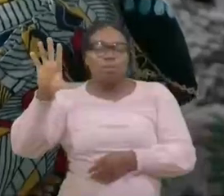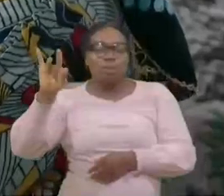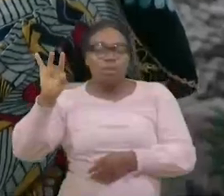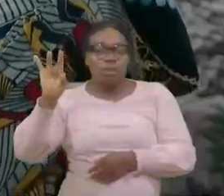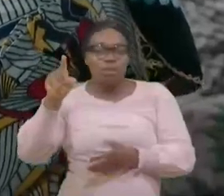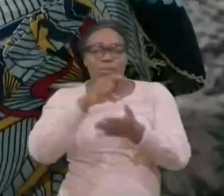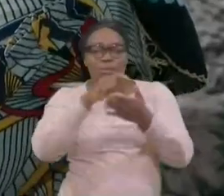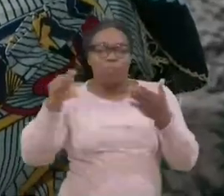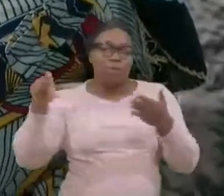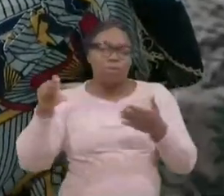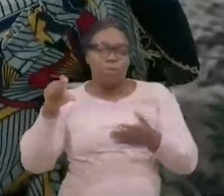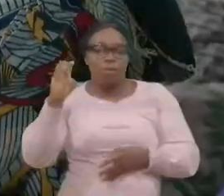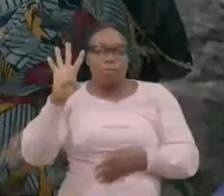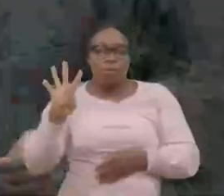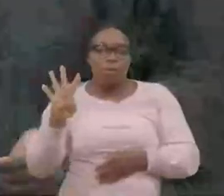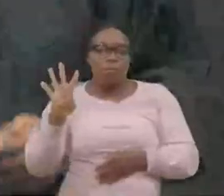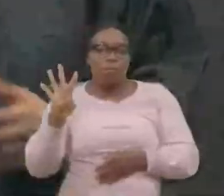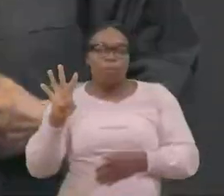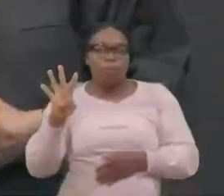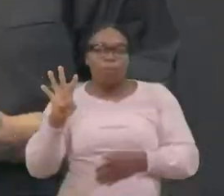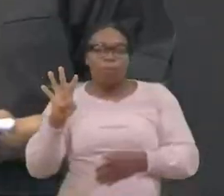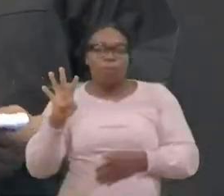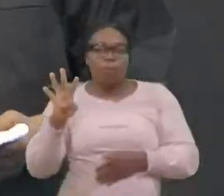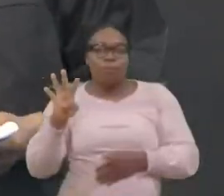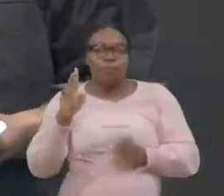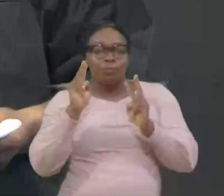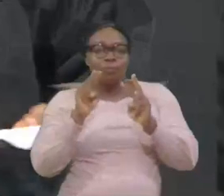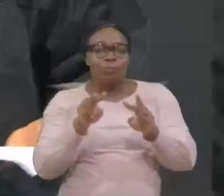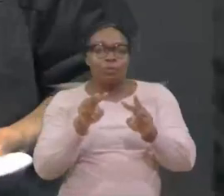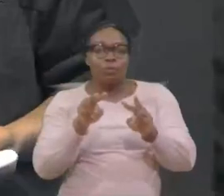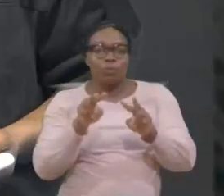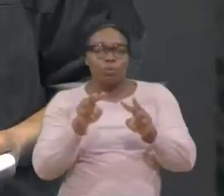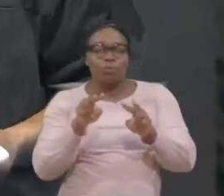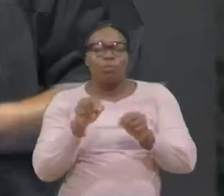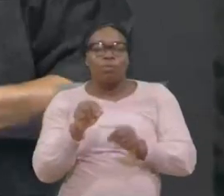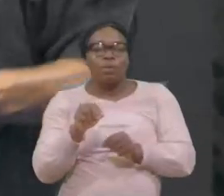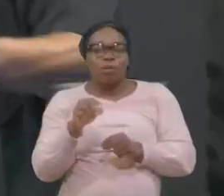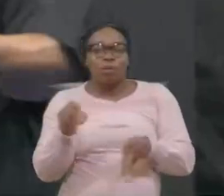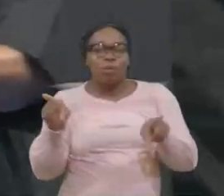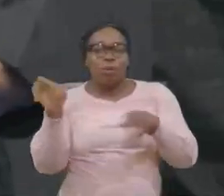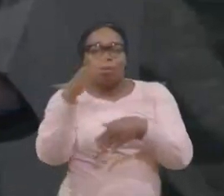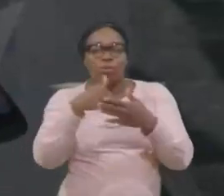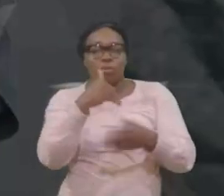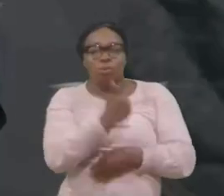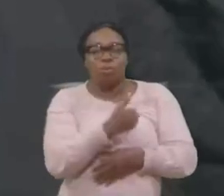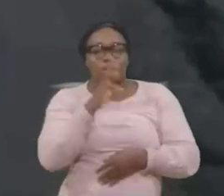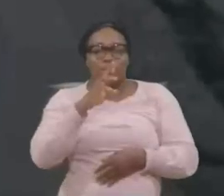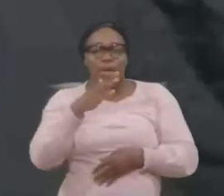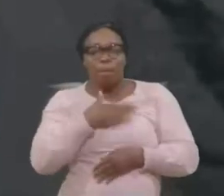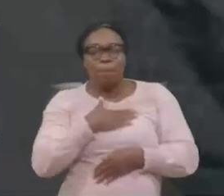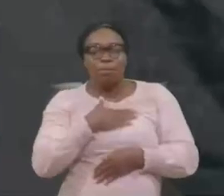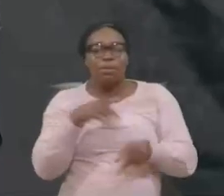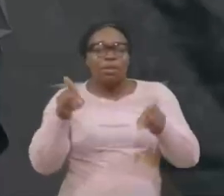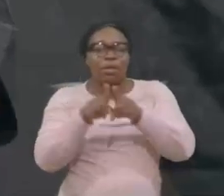Je vous lis le verset 4, Voici, Toutes les âmes sont à moi, L'âme du fils,